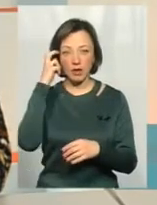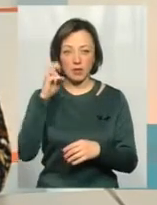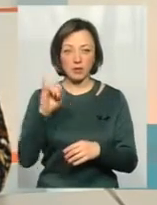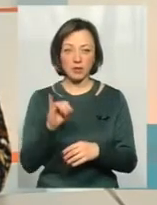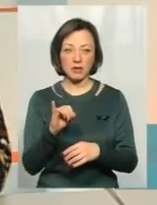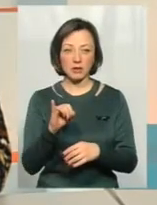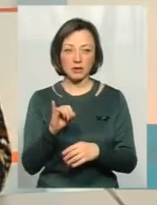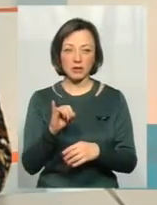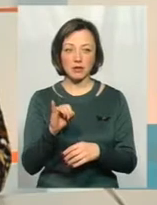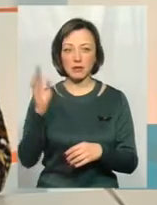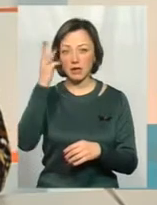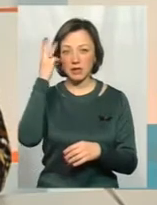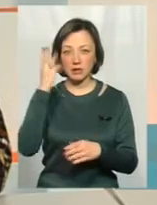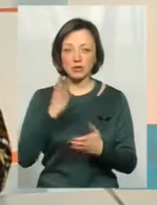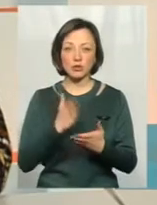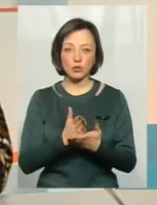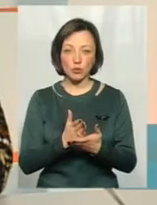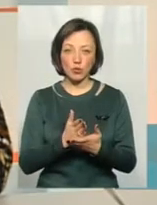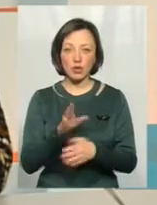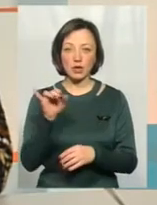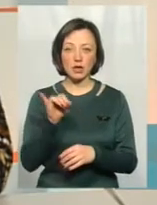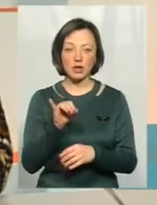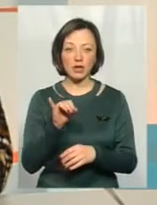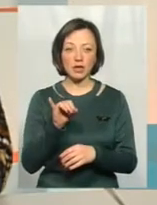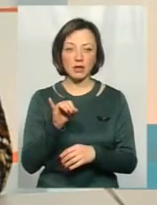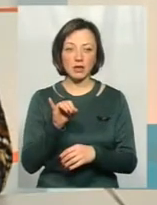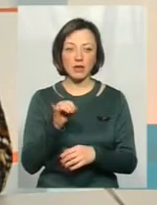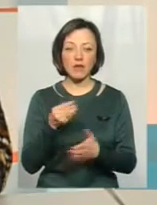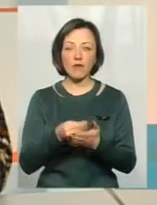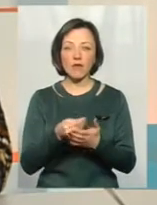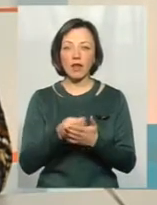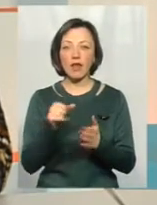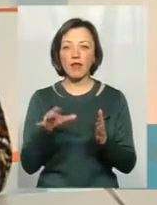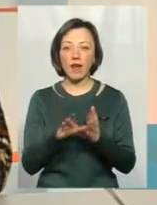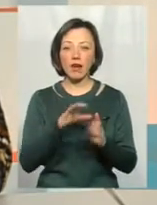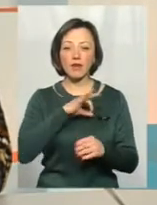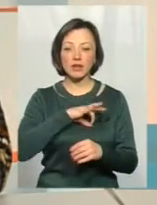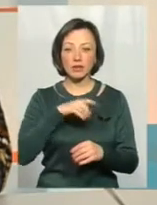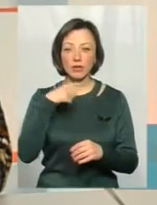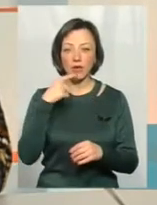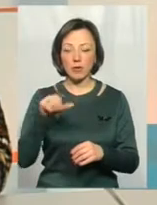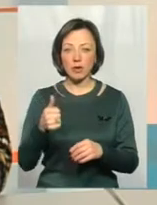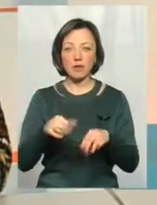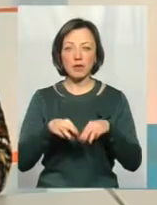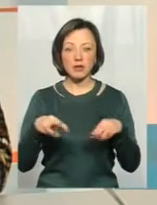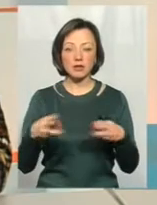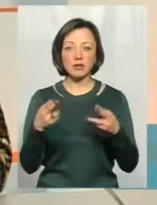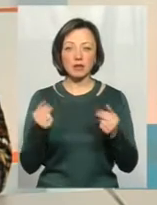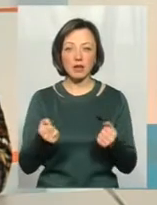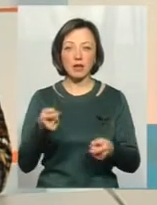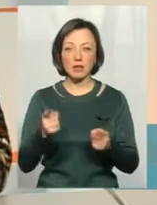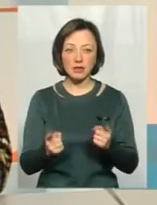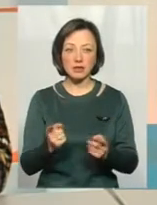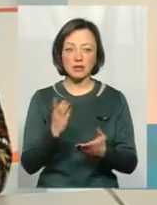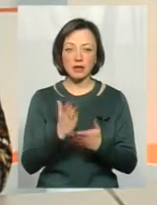і, наприклад, Хмельницьким, вона існує, і навіть той фонд енергоефективності, про який говорив премір-міністр, так, дійсно, 2